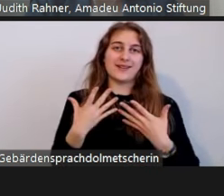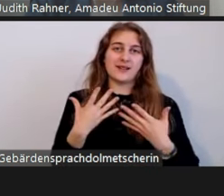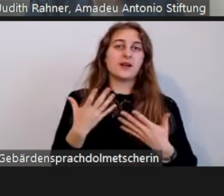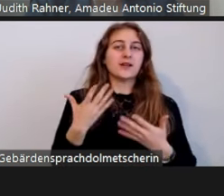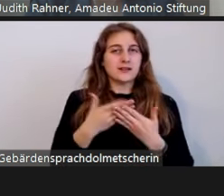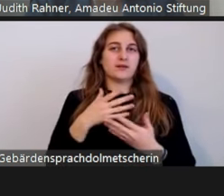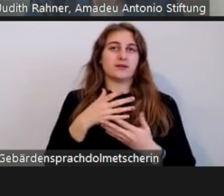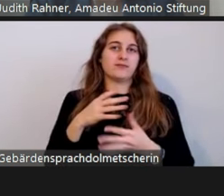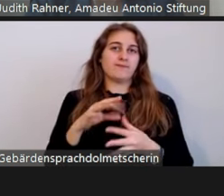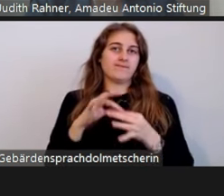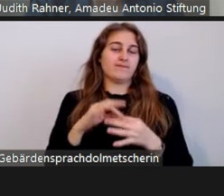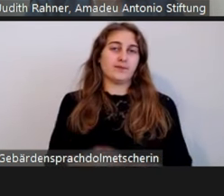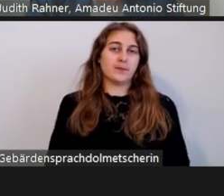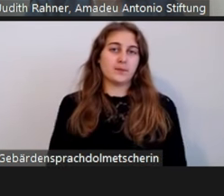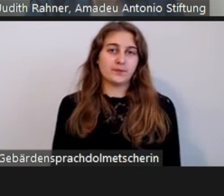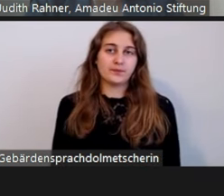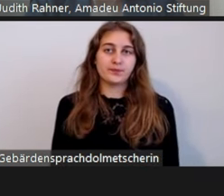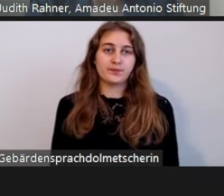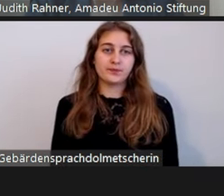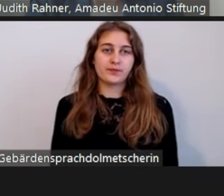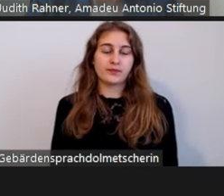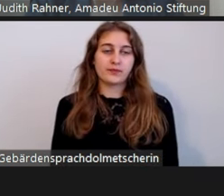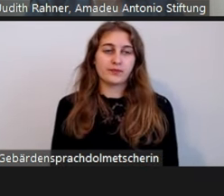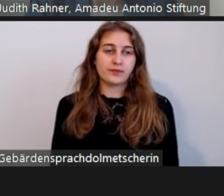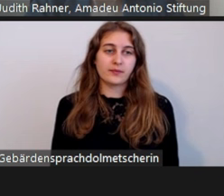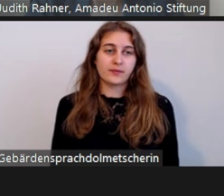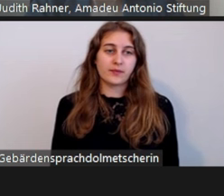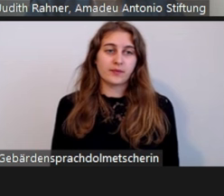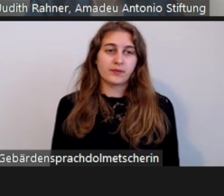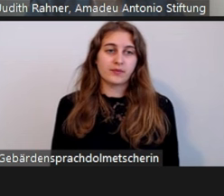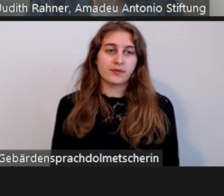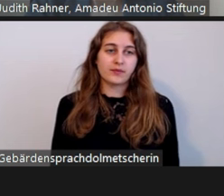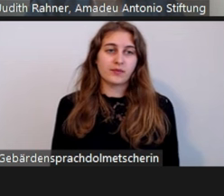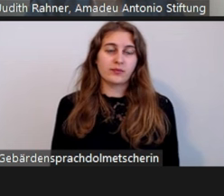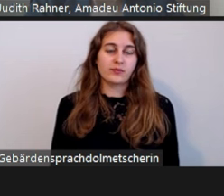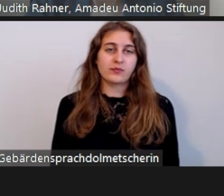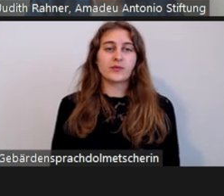Weil es heute nicht mehr so groß eine Rolle in den Folien spielt, noch ganz kurz.